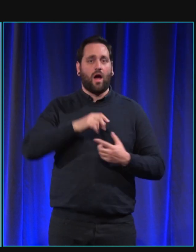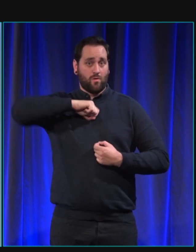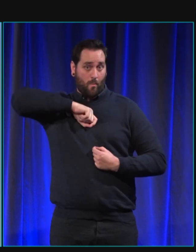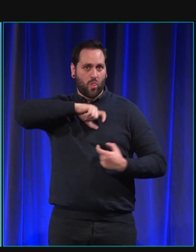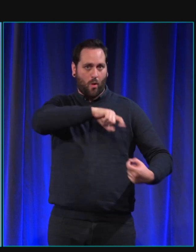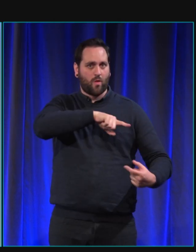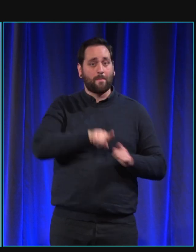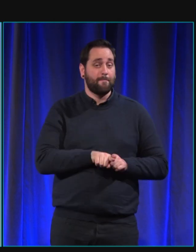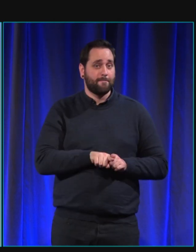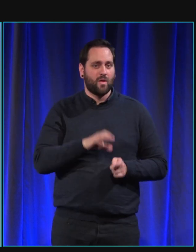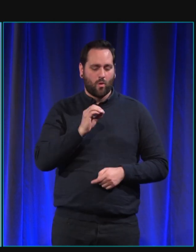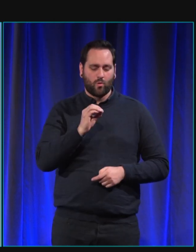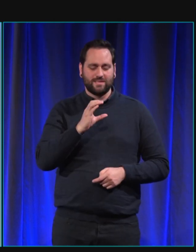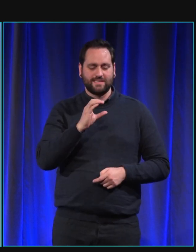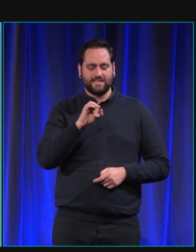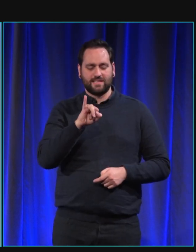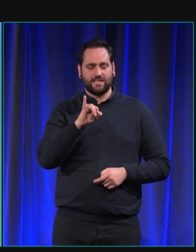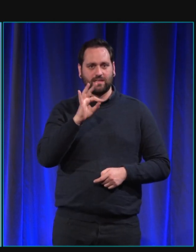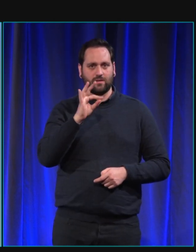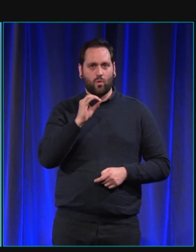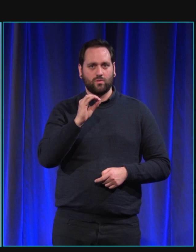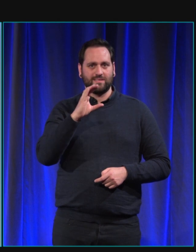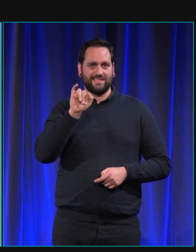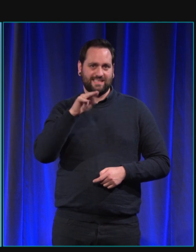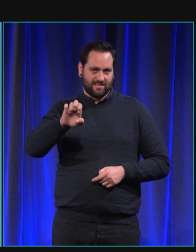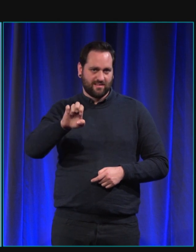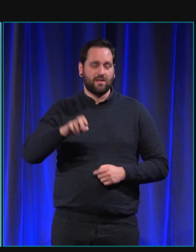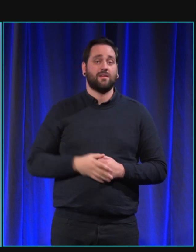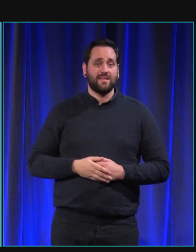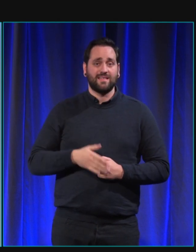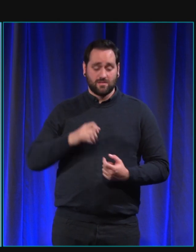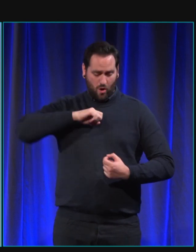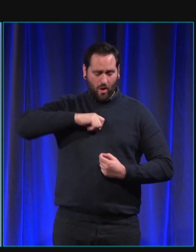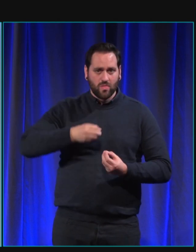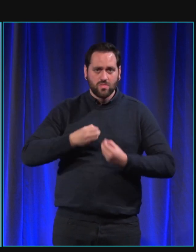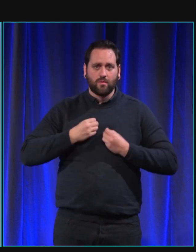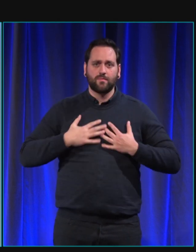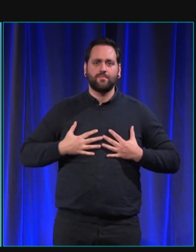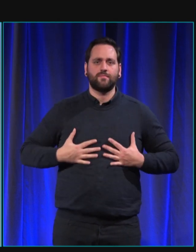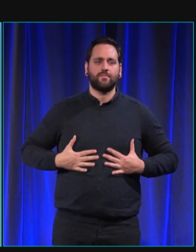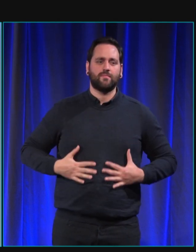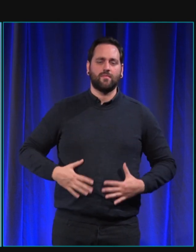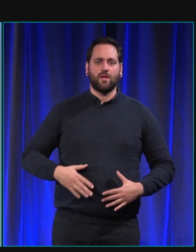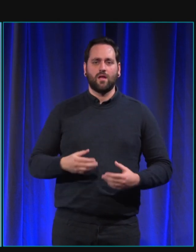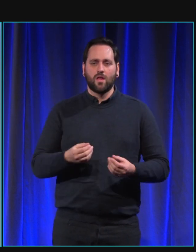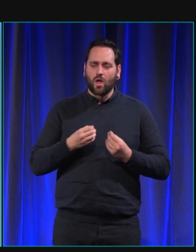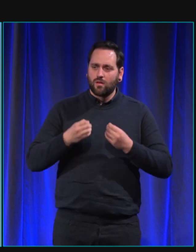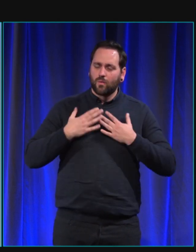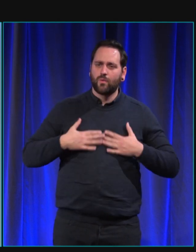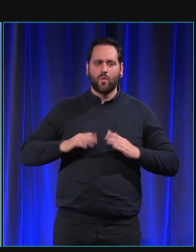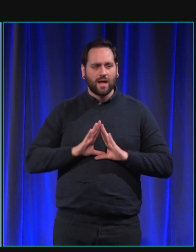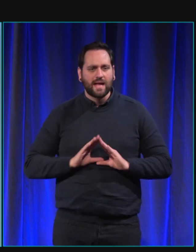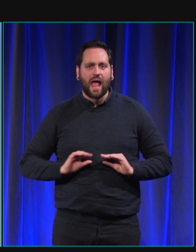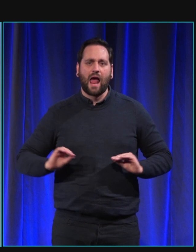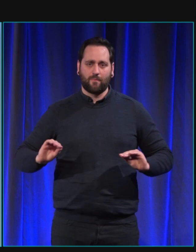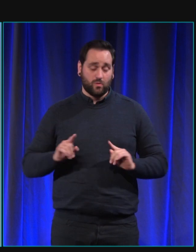Et cette hormone a également des vertus apaisantes. C'est probablement pour ça que le chien a tant de succès en médiation animale.